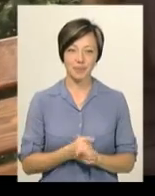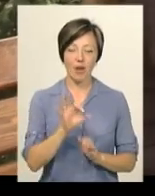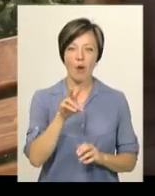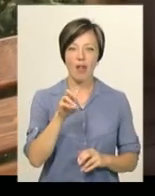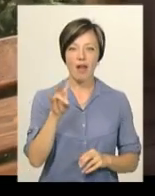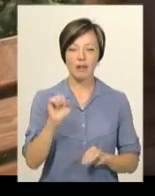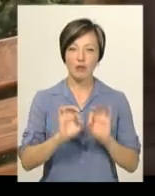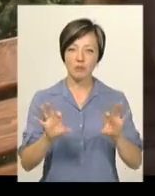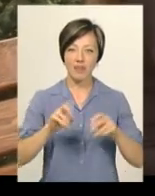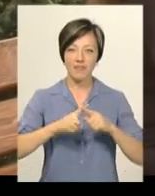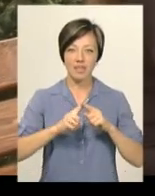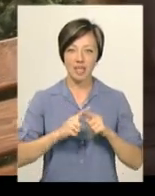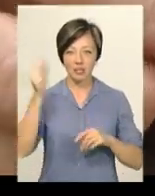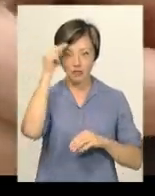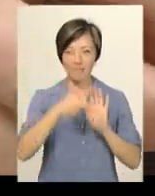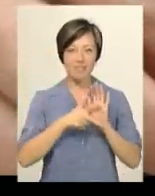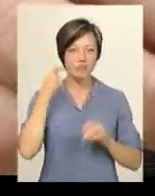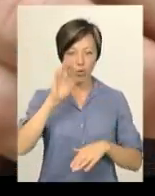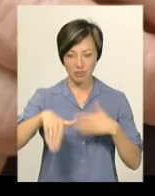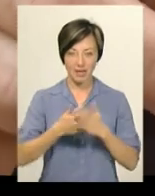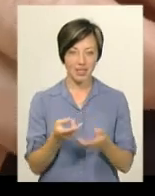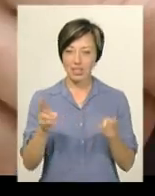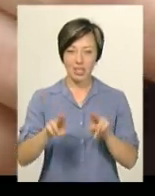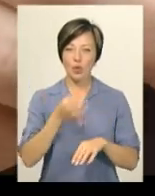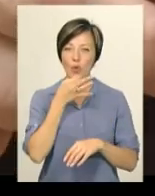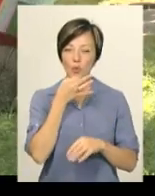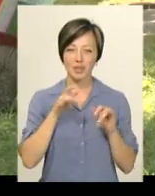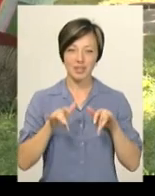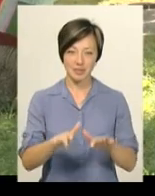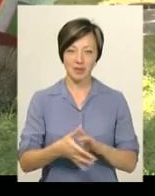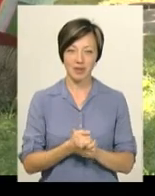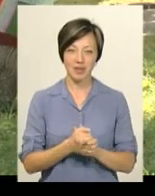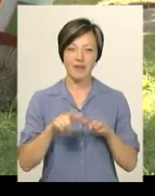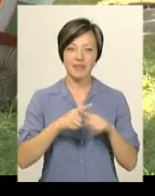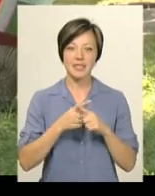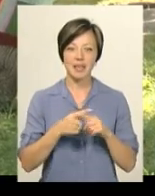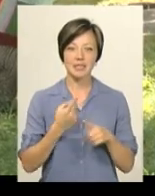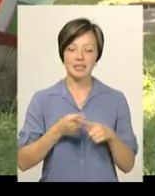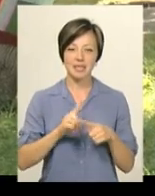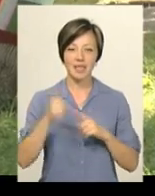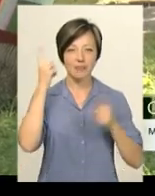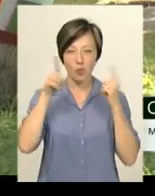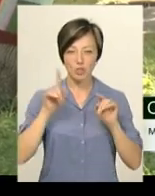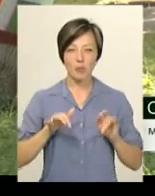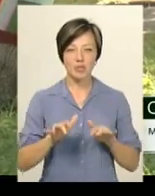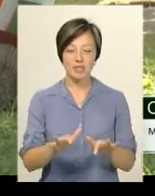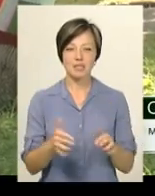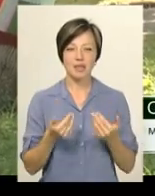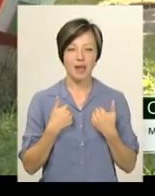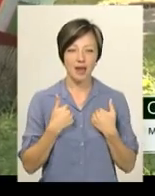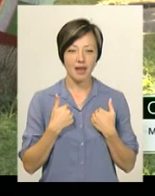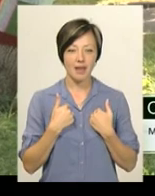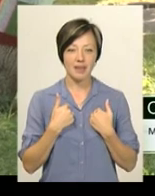розповідає, в'язати навчилася з 8 років, з того часу не полишає улюбленої справи. В'язання взагалі це такий творчий процес, я